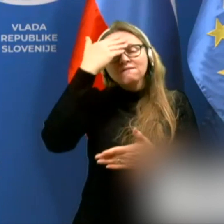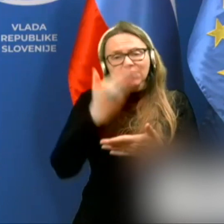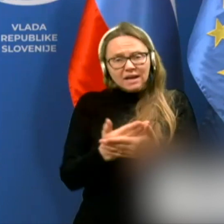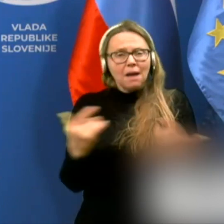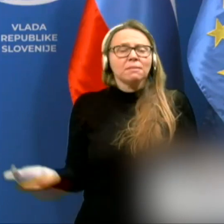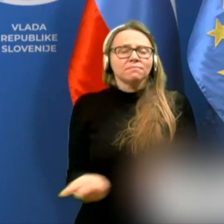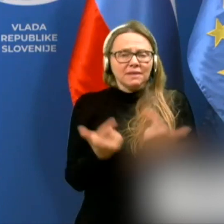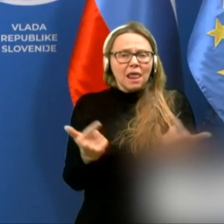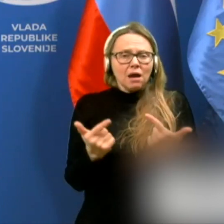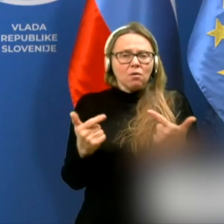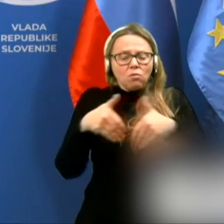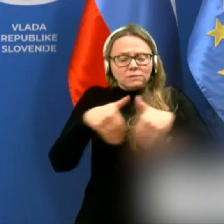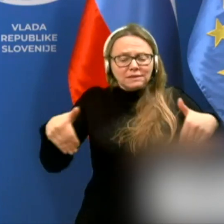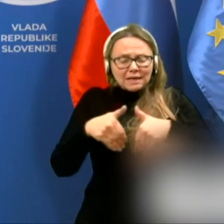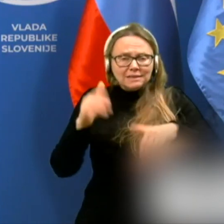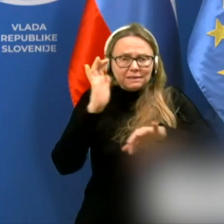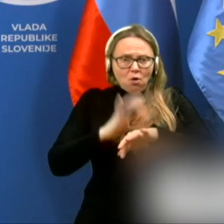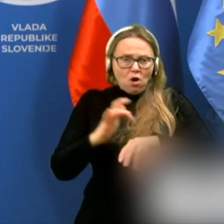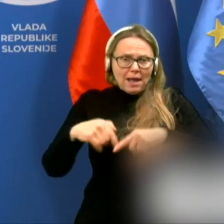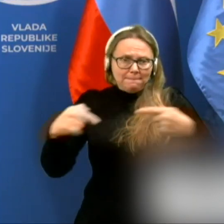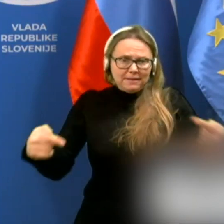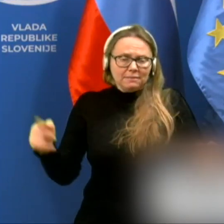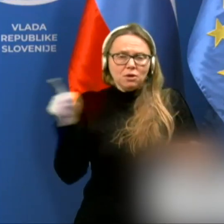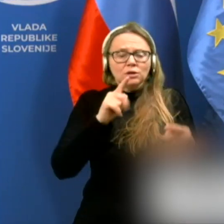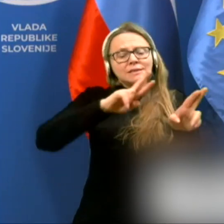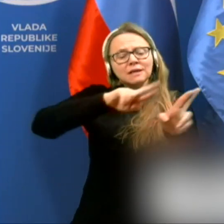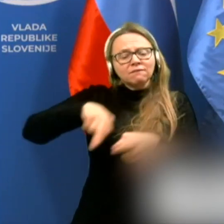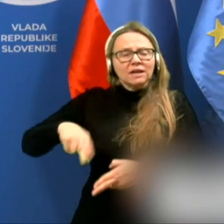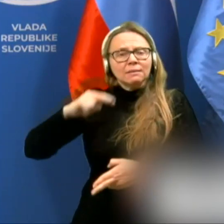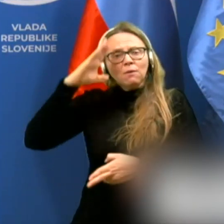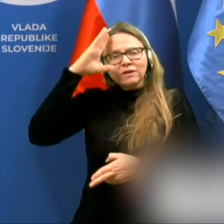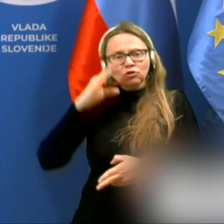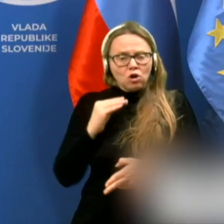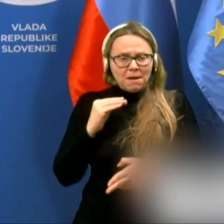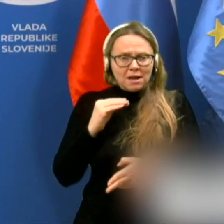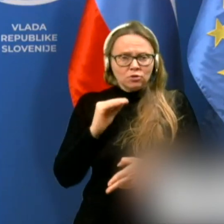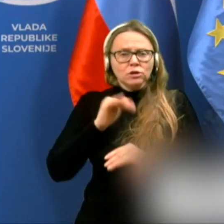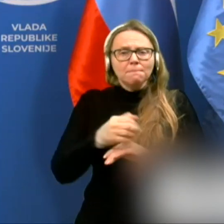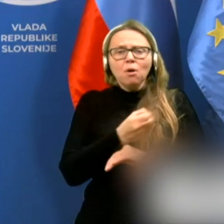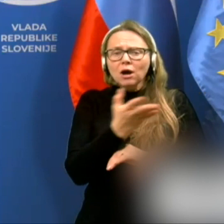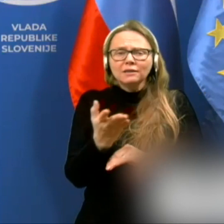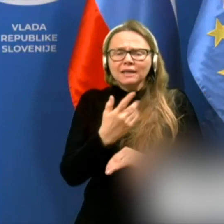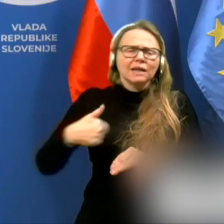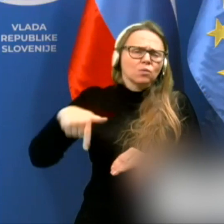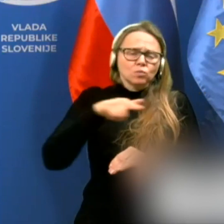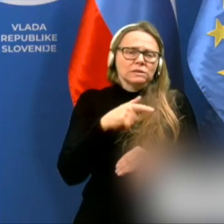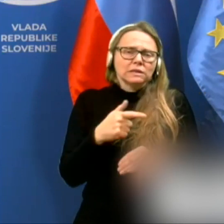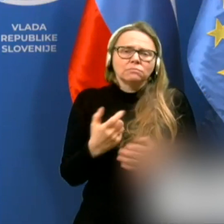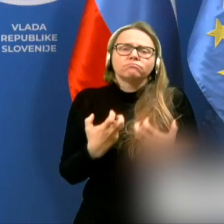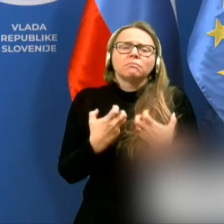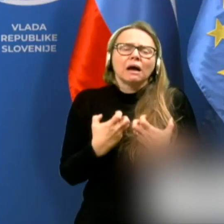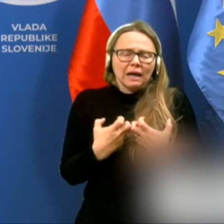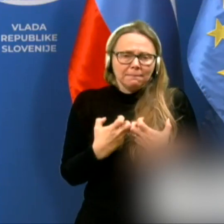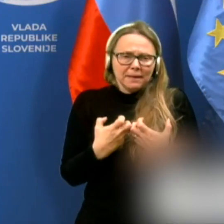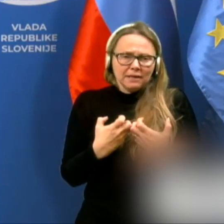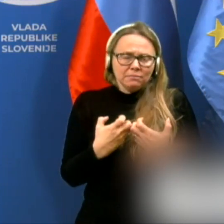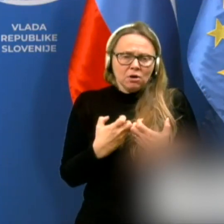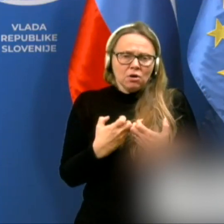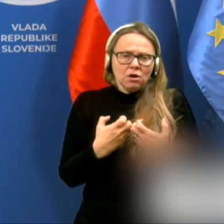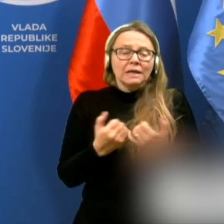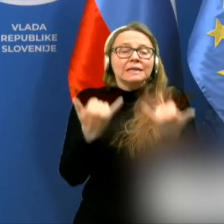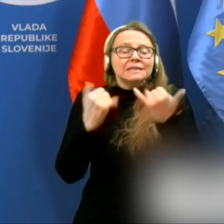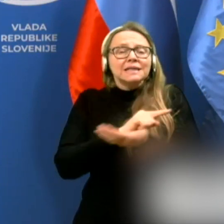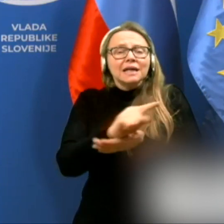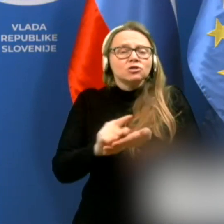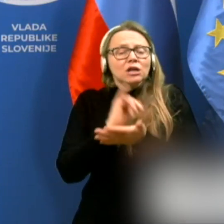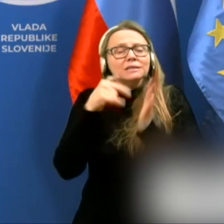lahko zajezimo epidemijo in se vrnemo v normalnost, po kateri vsi hrepenimo. Zdaj je čas, da